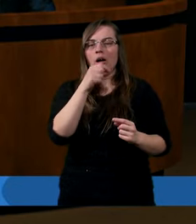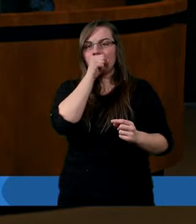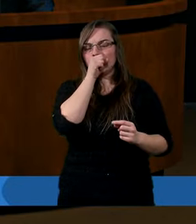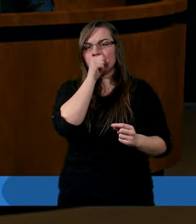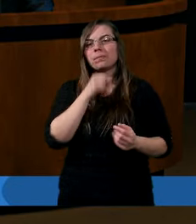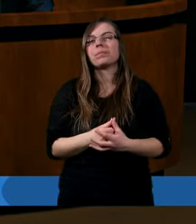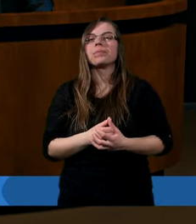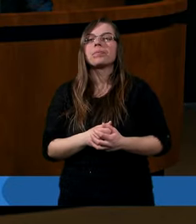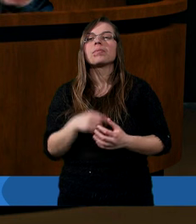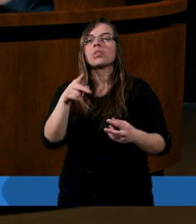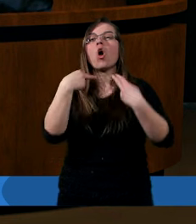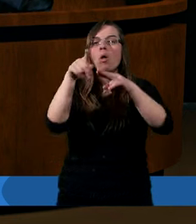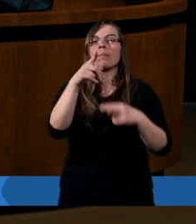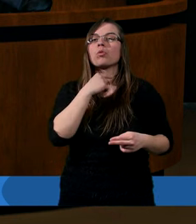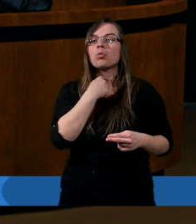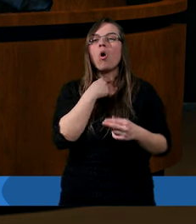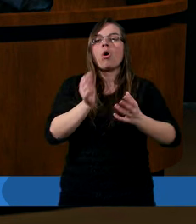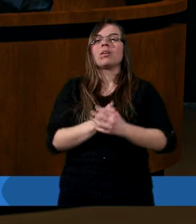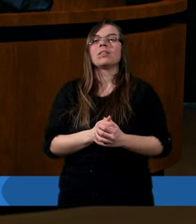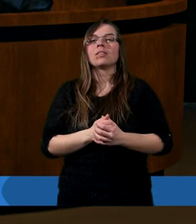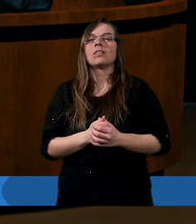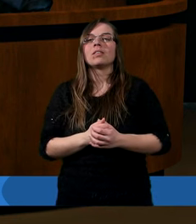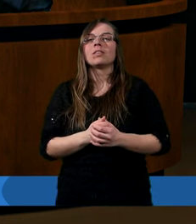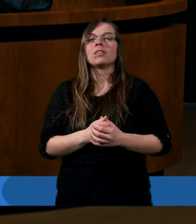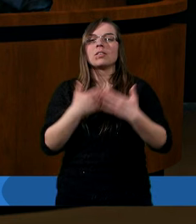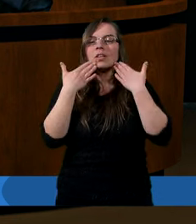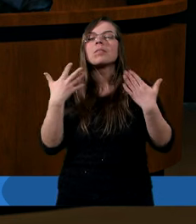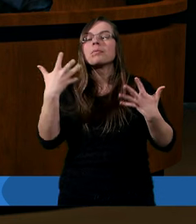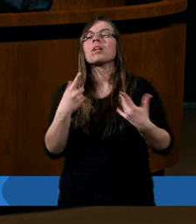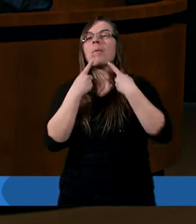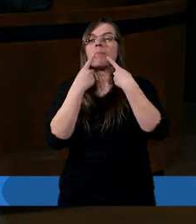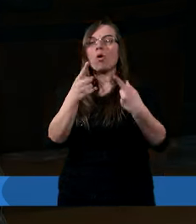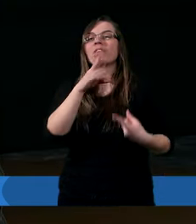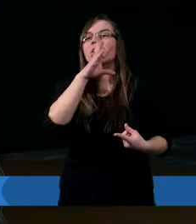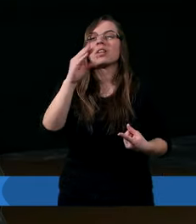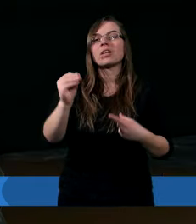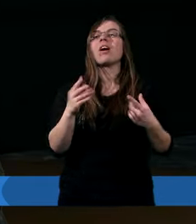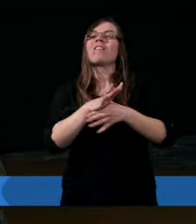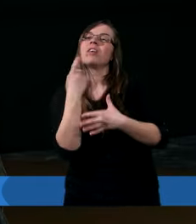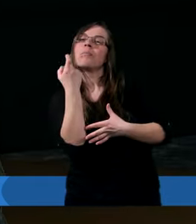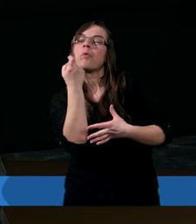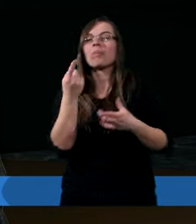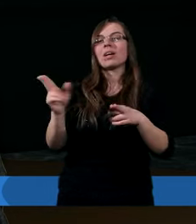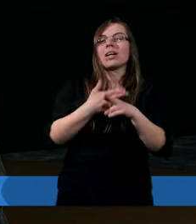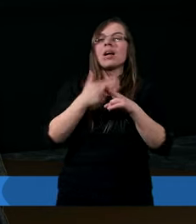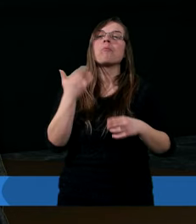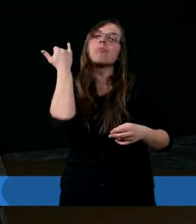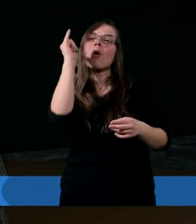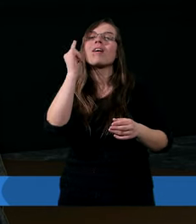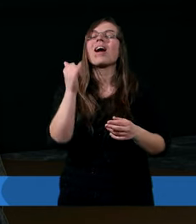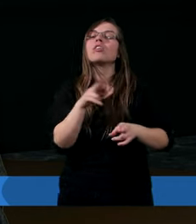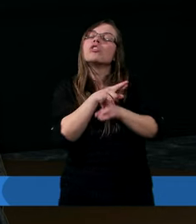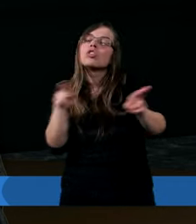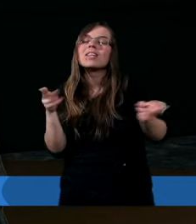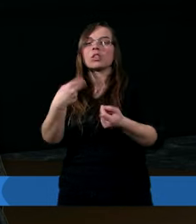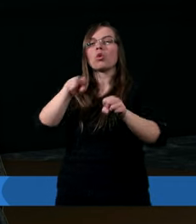Proszę bardzo. Oddajemy mu głos. Każdy z nas mógłby osobiście powiedzieć, że w momencie, kiedy popełnia jakąś